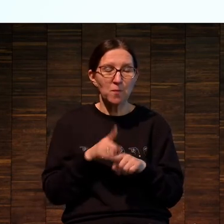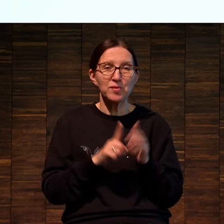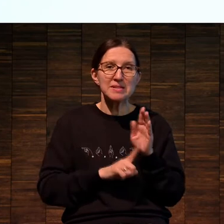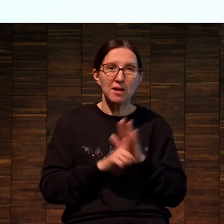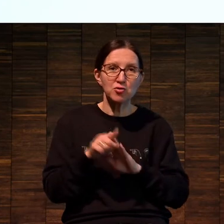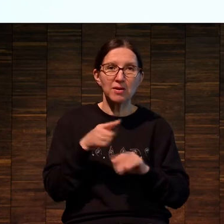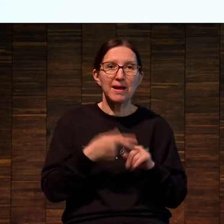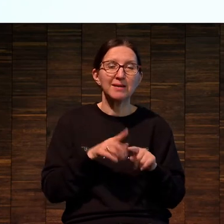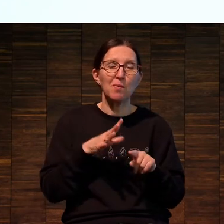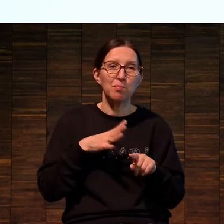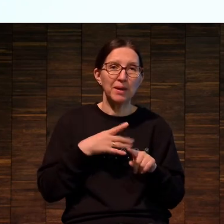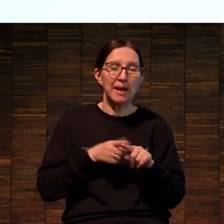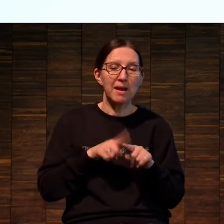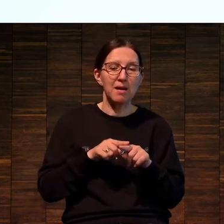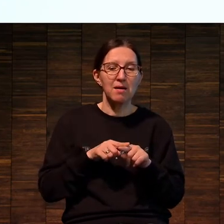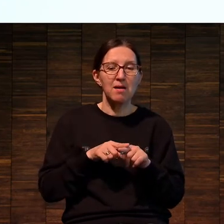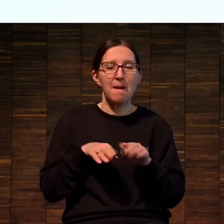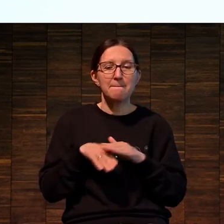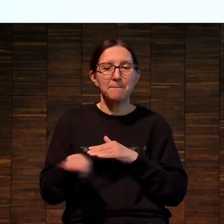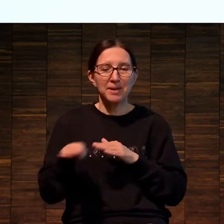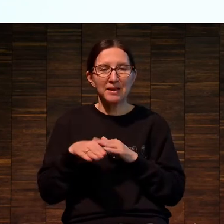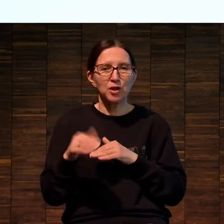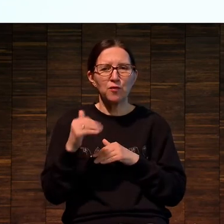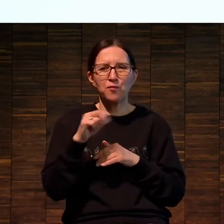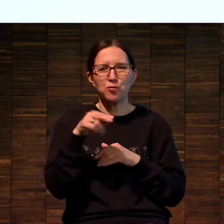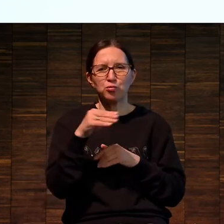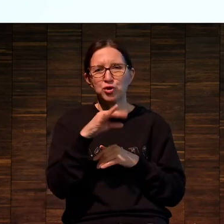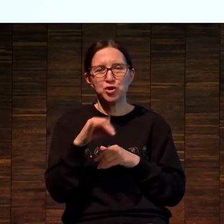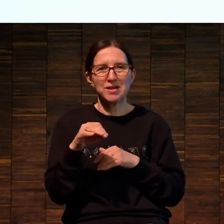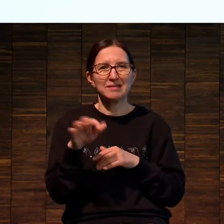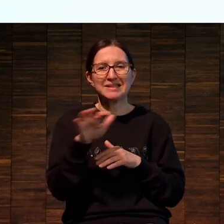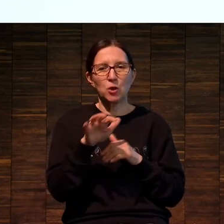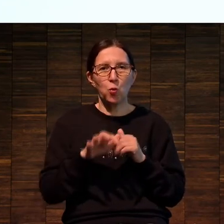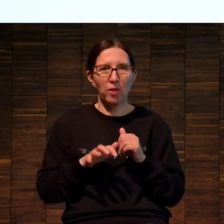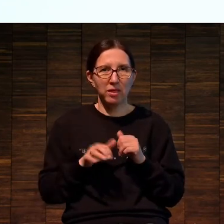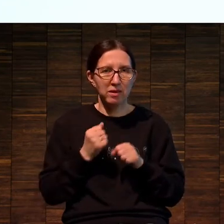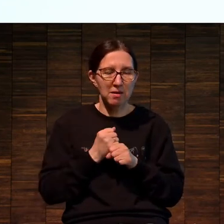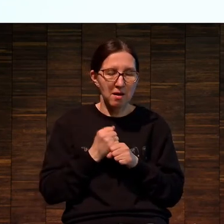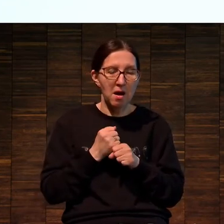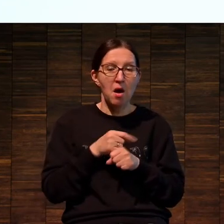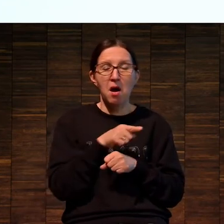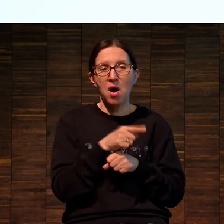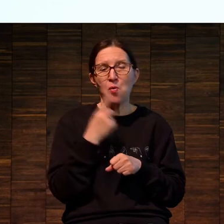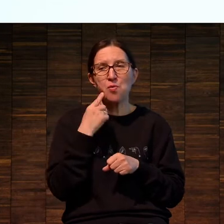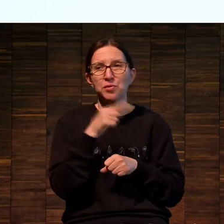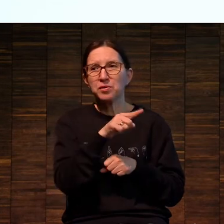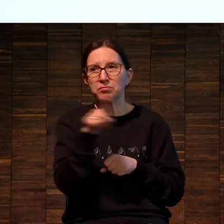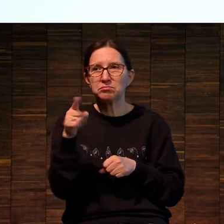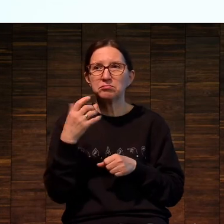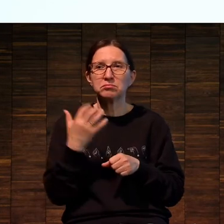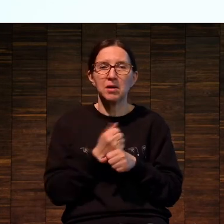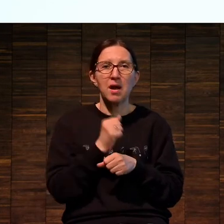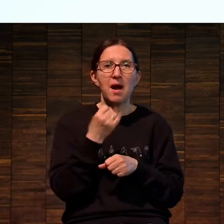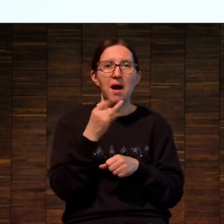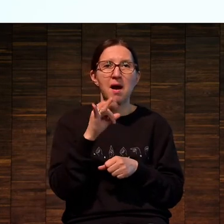сначала это были струйные принтеры Fuji, там что-то еще. Он нашел производителя Iris,